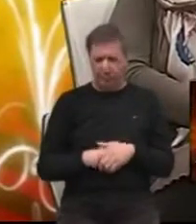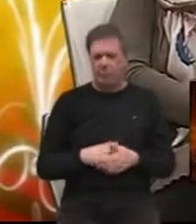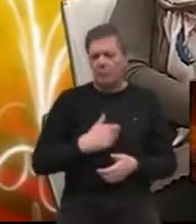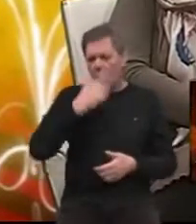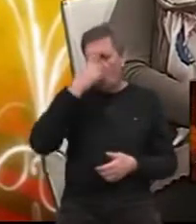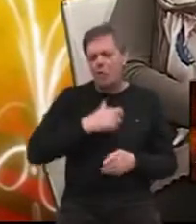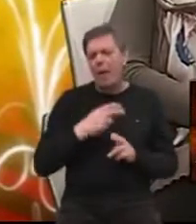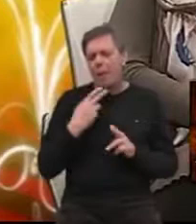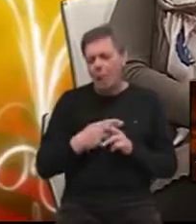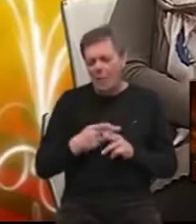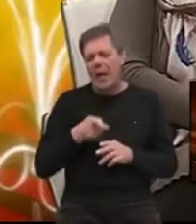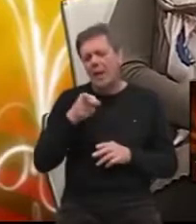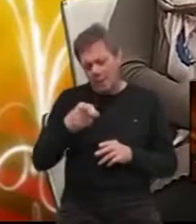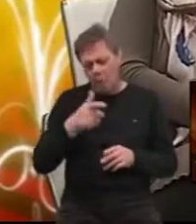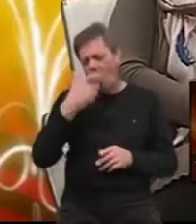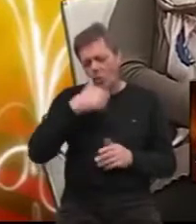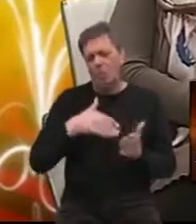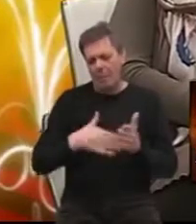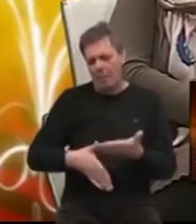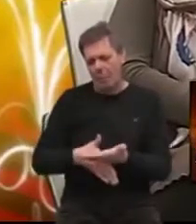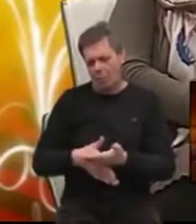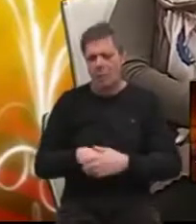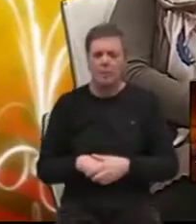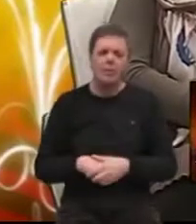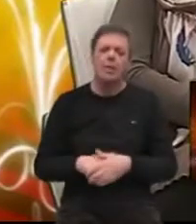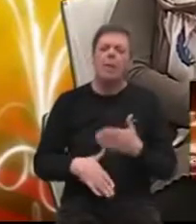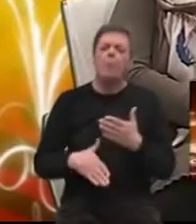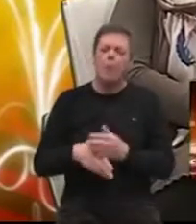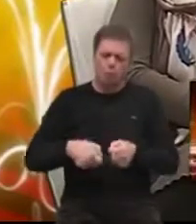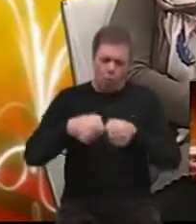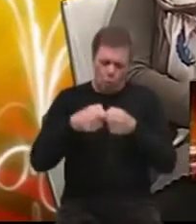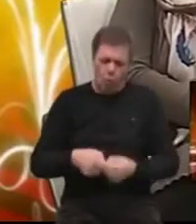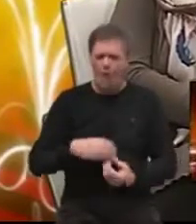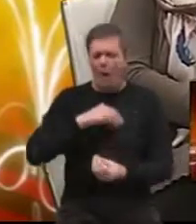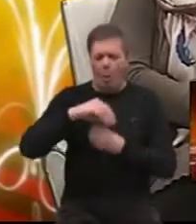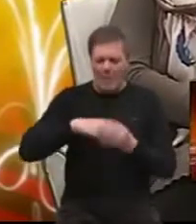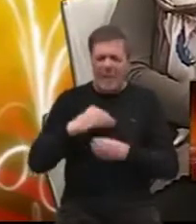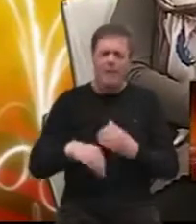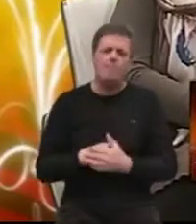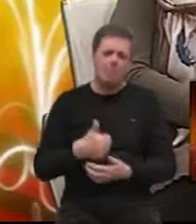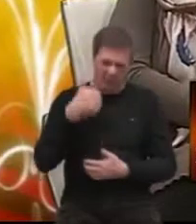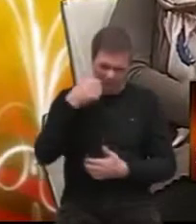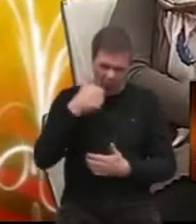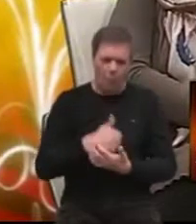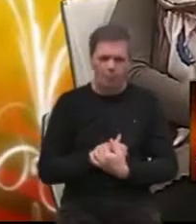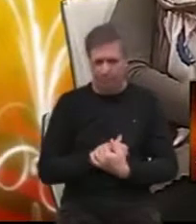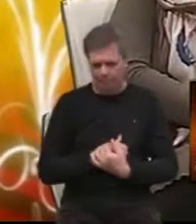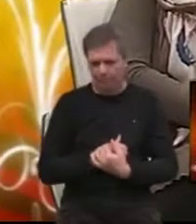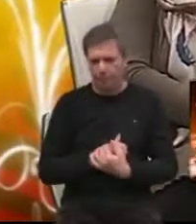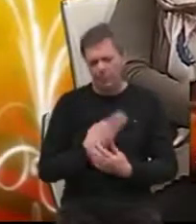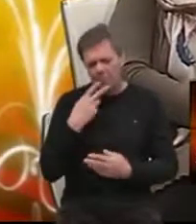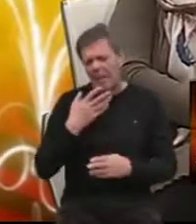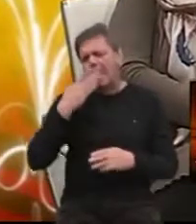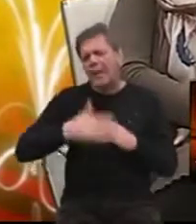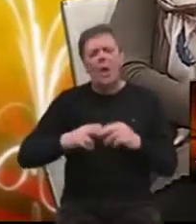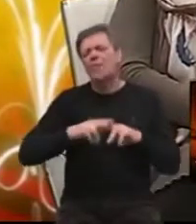osoba je bolesna i njoj treba pomoć. Pomoć čitavog društva, pomoć obitelji, naravno prvenstvo, jer u stvari sve i ostaje na